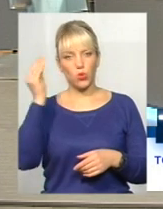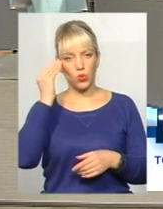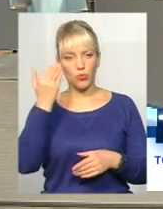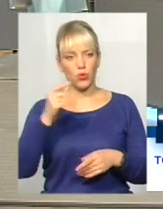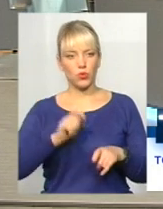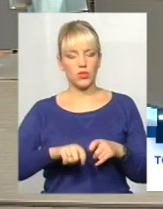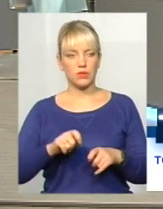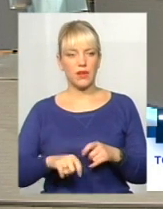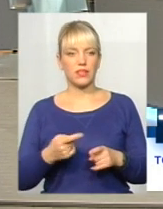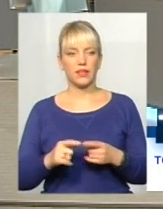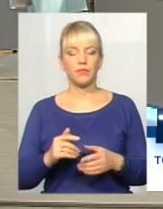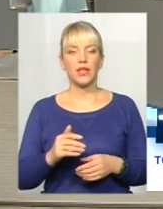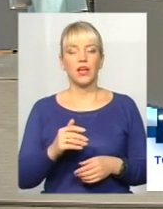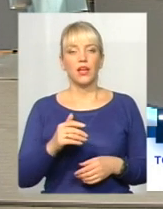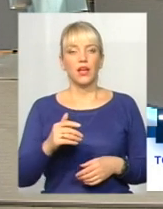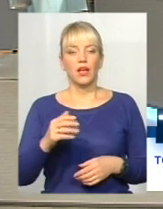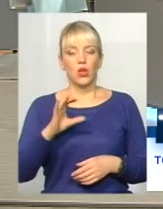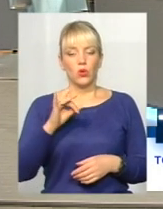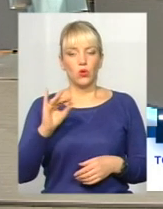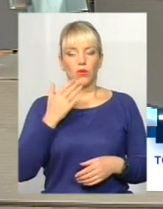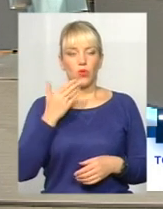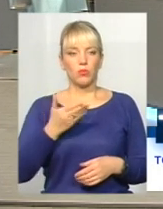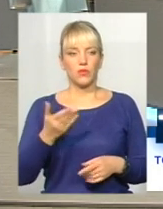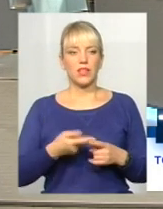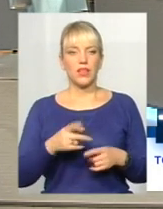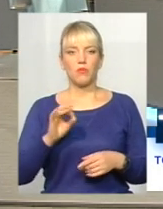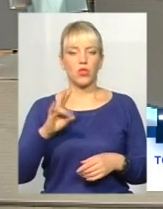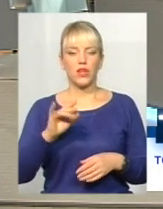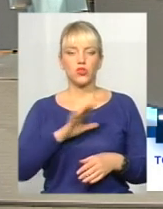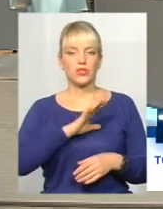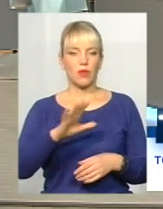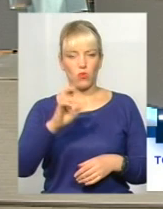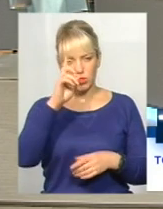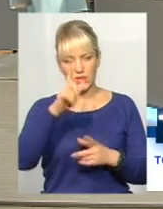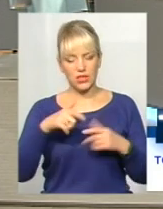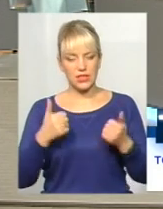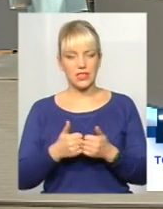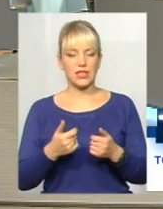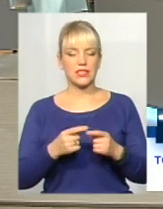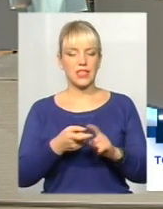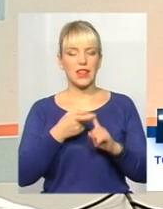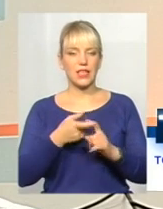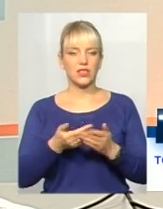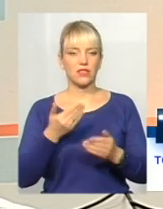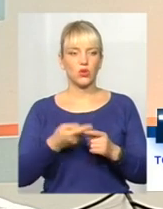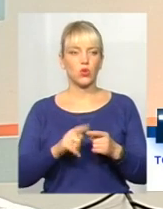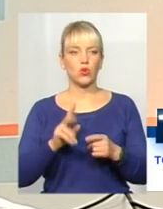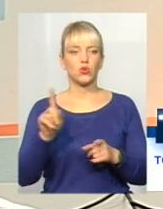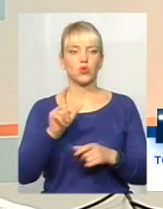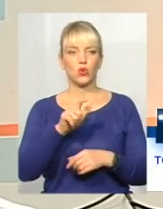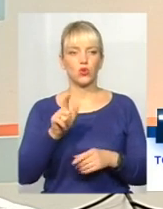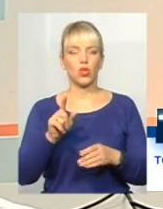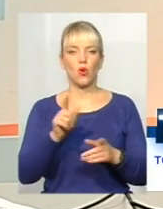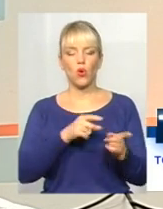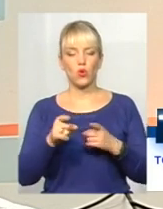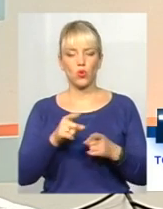пан Юрій прокоментував про те, що стан заможності країн напряму залежить до того, наскільки люди готові сортувати.